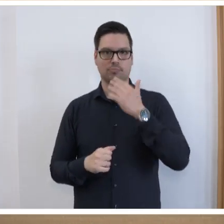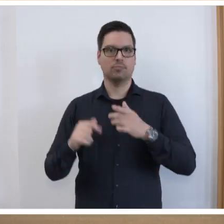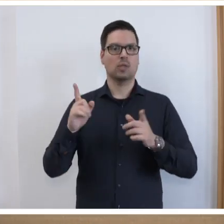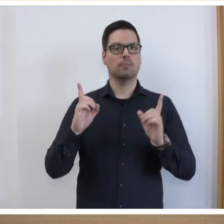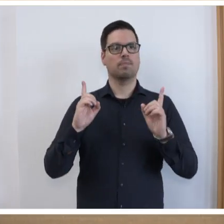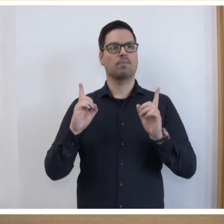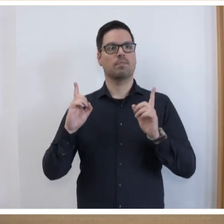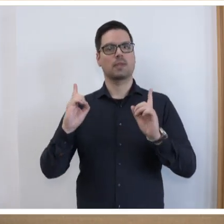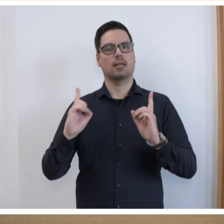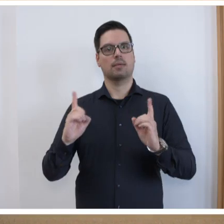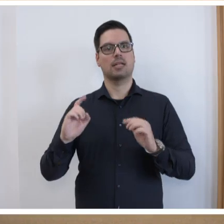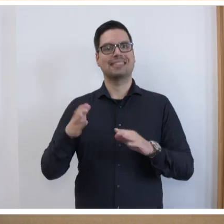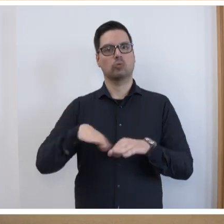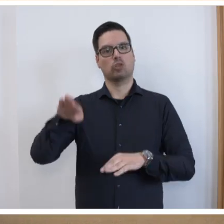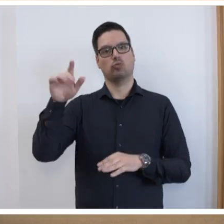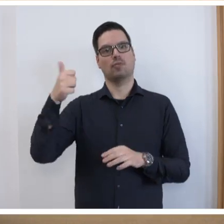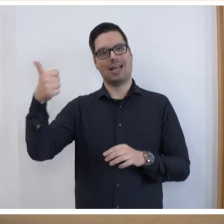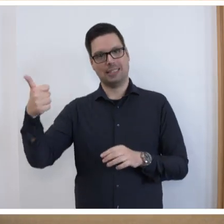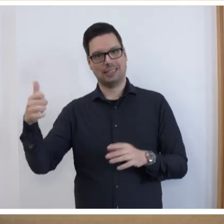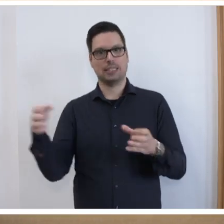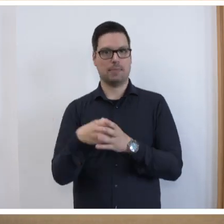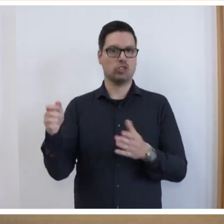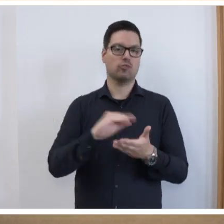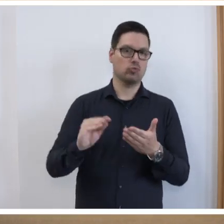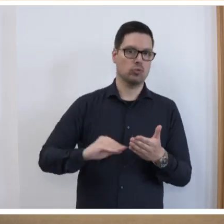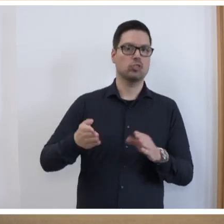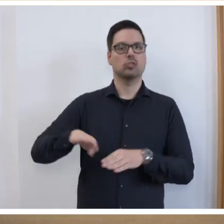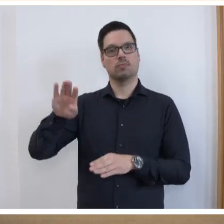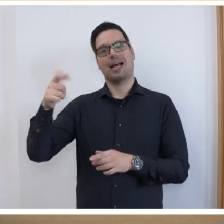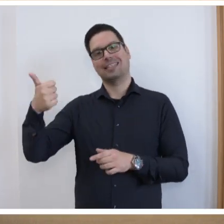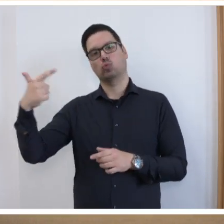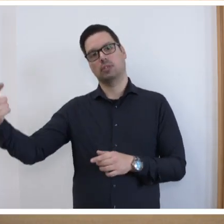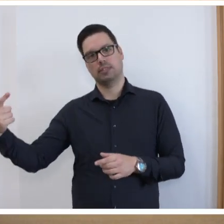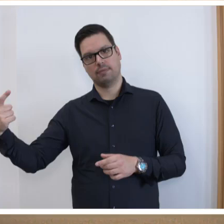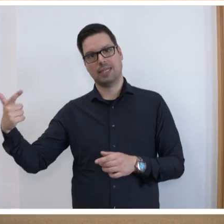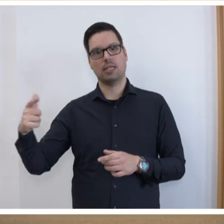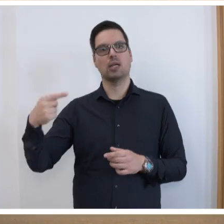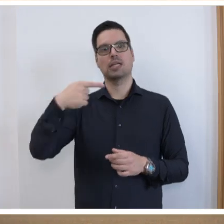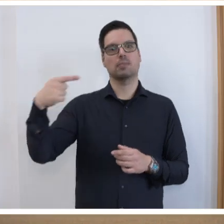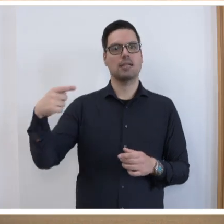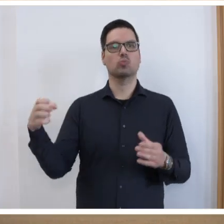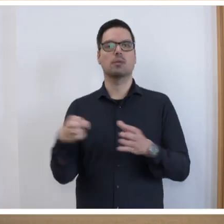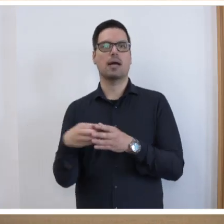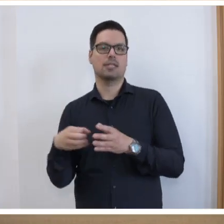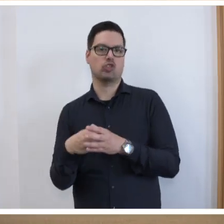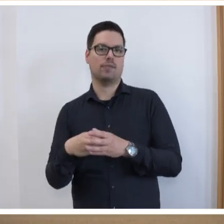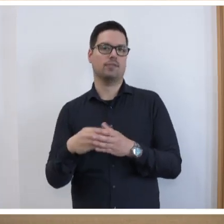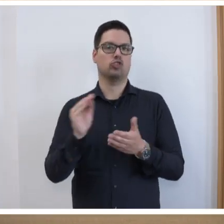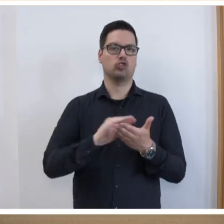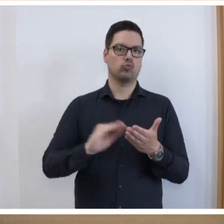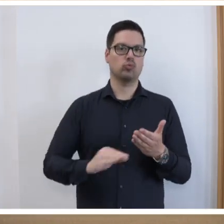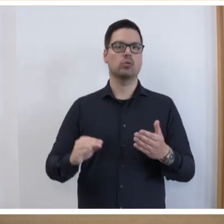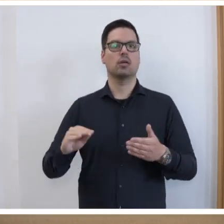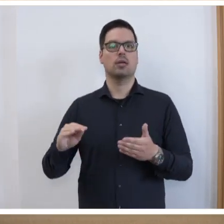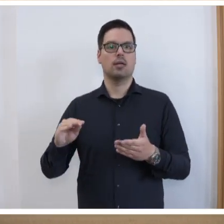im Bereich Sekundarstufe 1 an den Gemeinschaftsschulen und Sekundarstufe 1 und 2 an Gymnasien und Gemeinschaftsschulen sowie für das